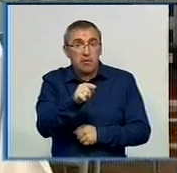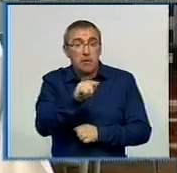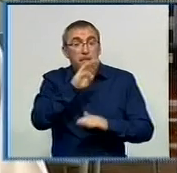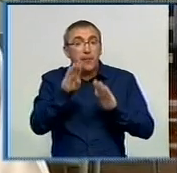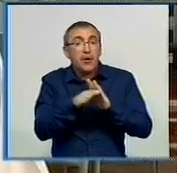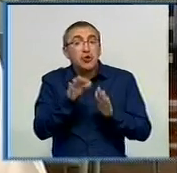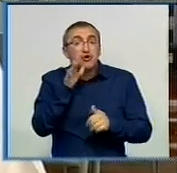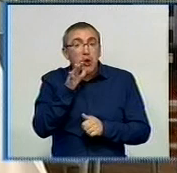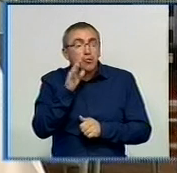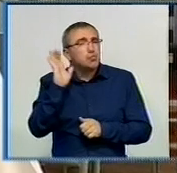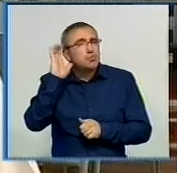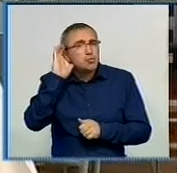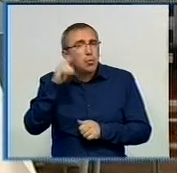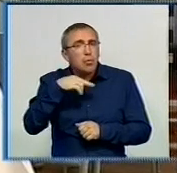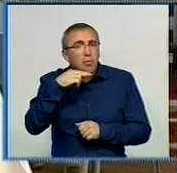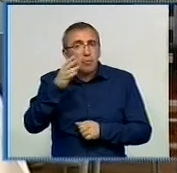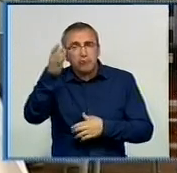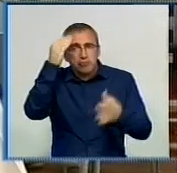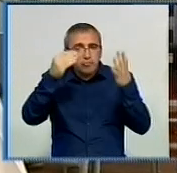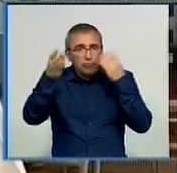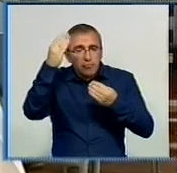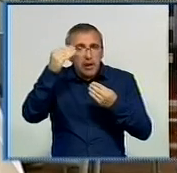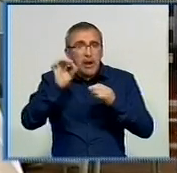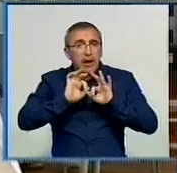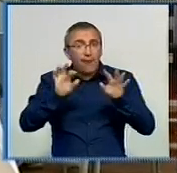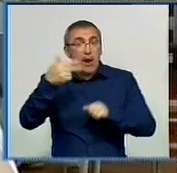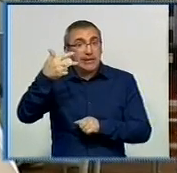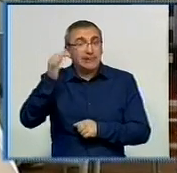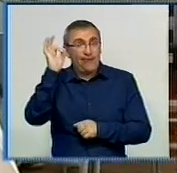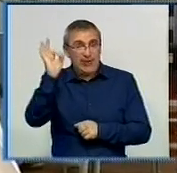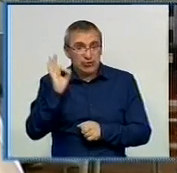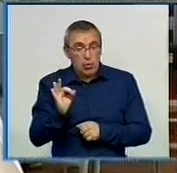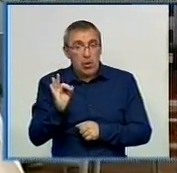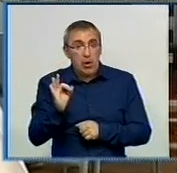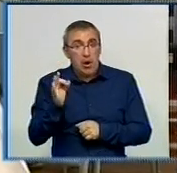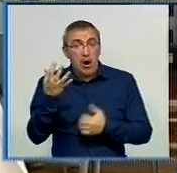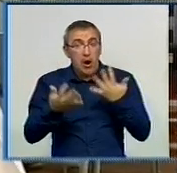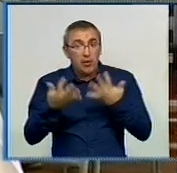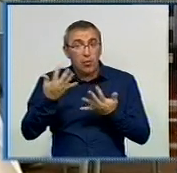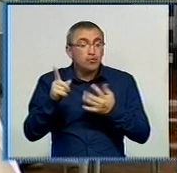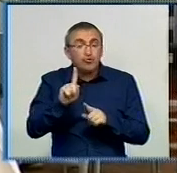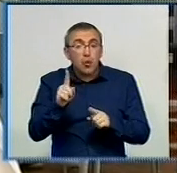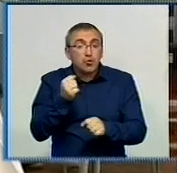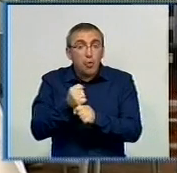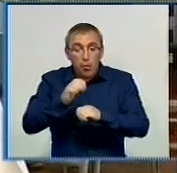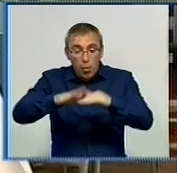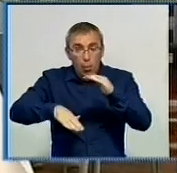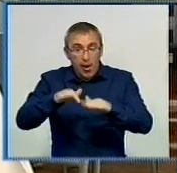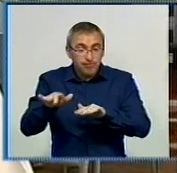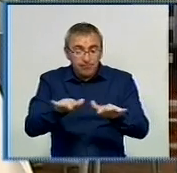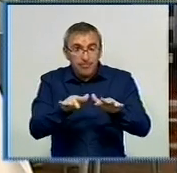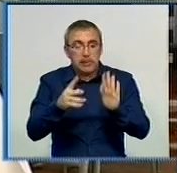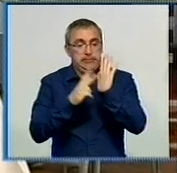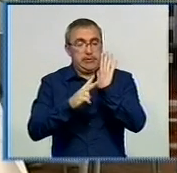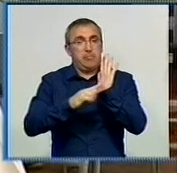час слухання може засвоїти інформацію на 30%, то якщо вона вже щось зробила руками, то це вже на